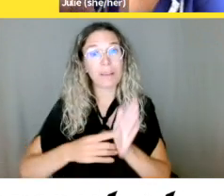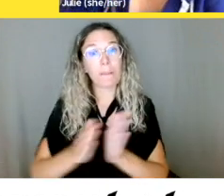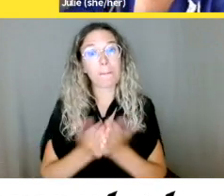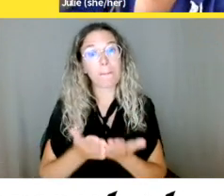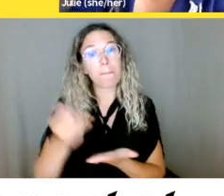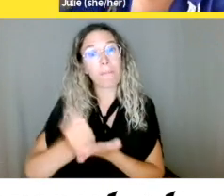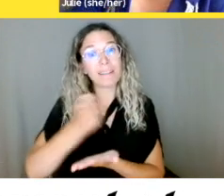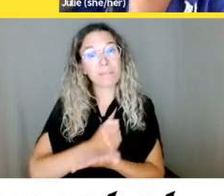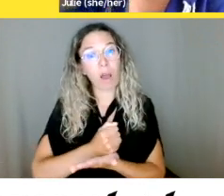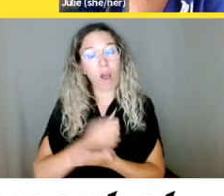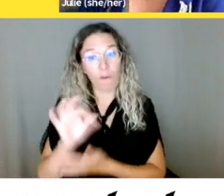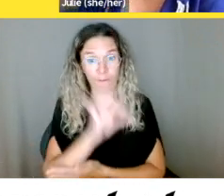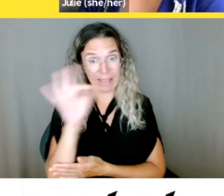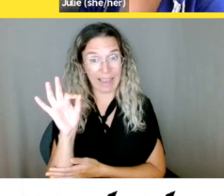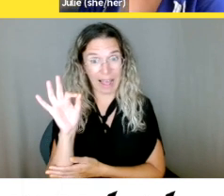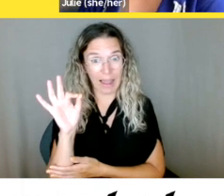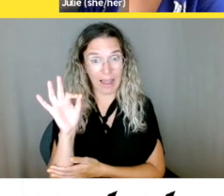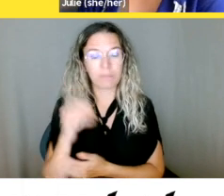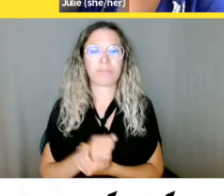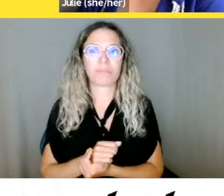Ah, il faut changer de position de position de